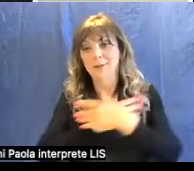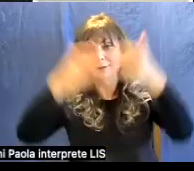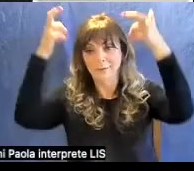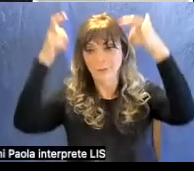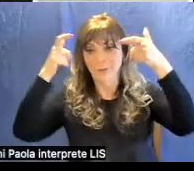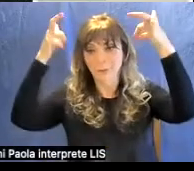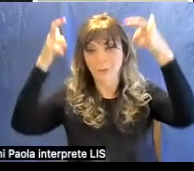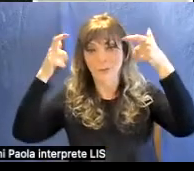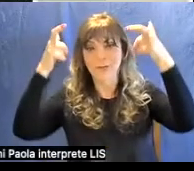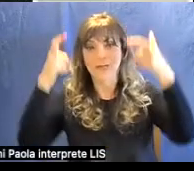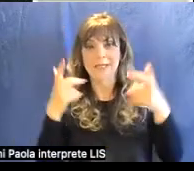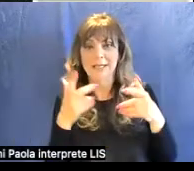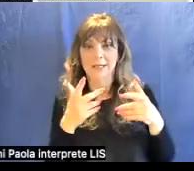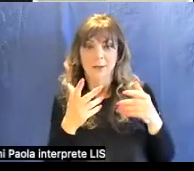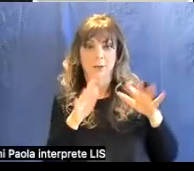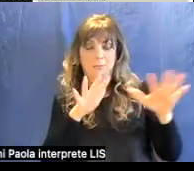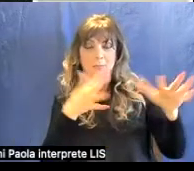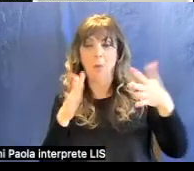sempre questa impostazione